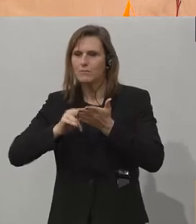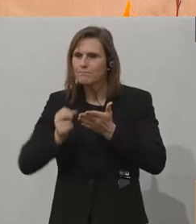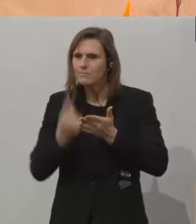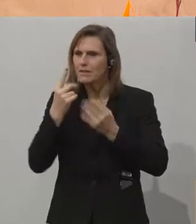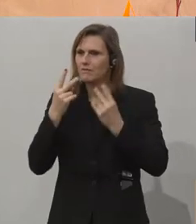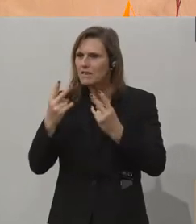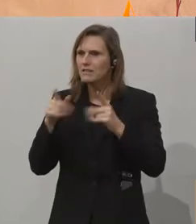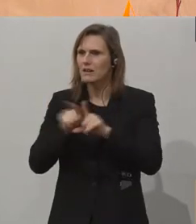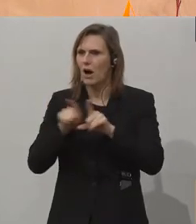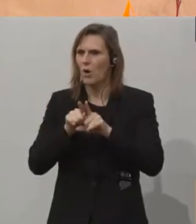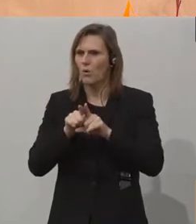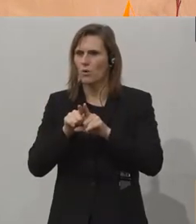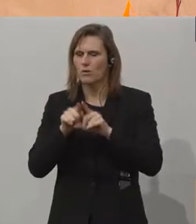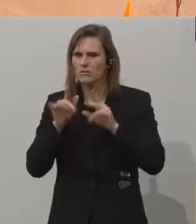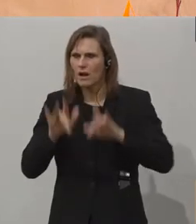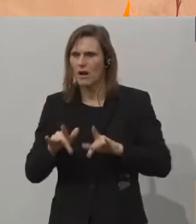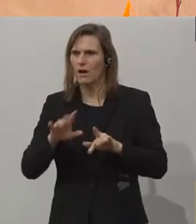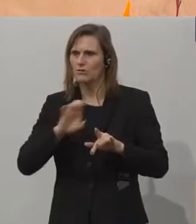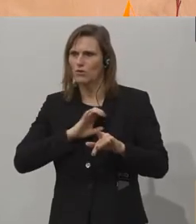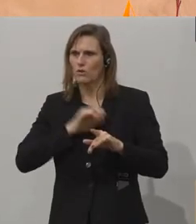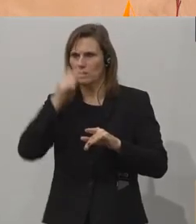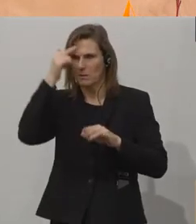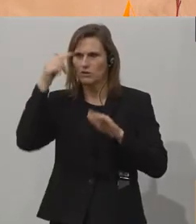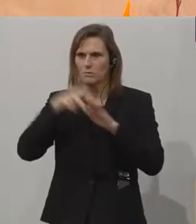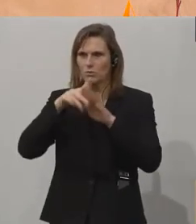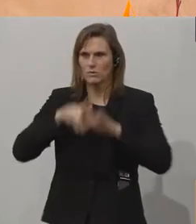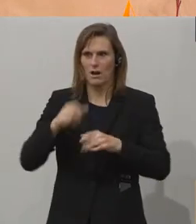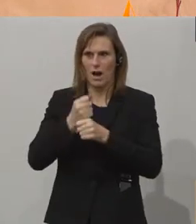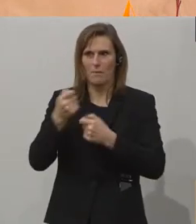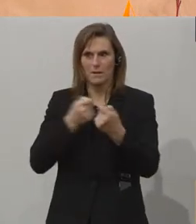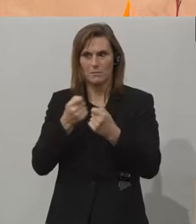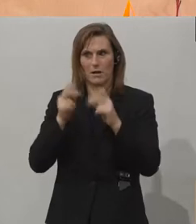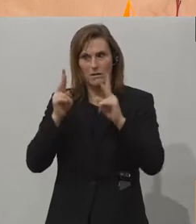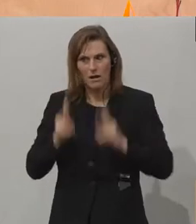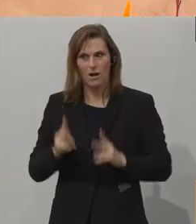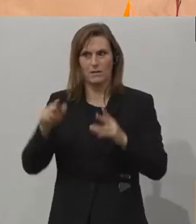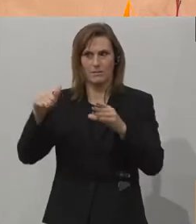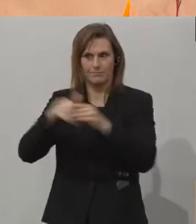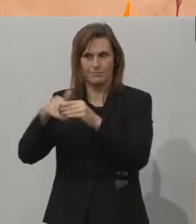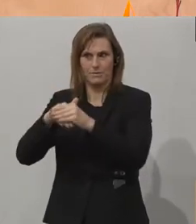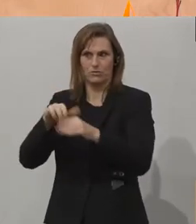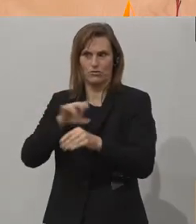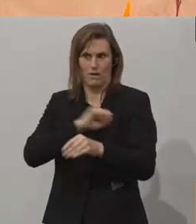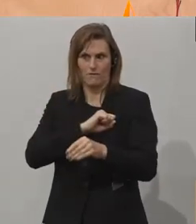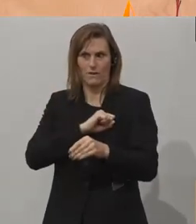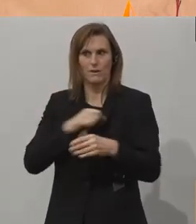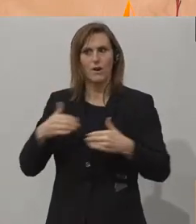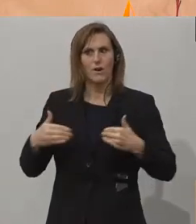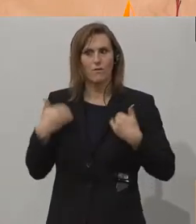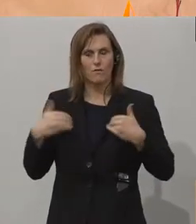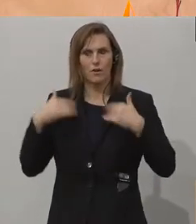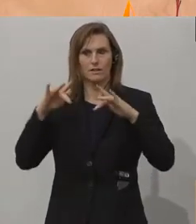dass das genauso auch eine Chance sein kann, für Menschen mit Behinderung am Arbeitsmarkt Fuß zu fassen. Wir freuen uns sehr, dass wir also trotzdem,